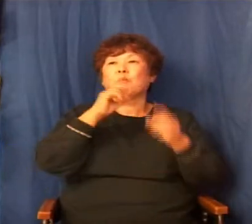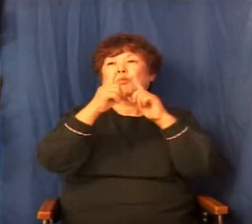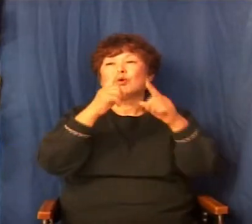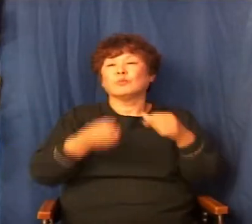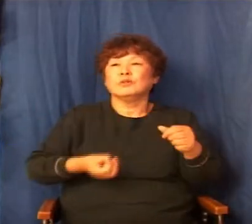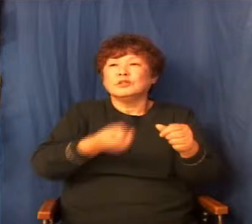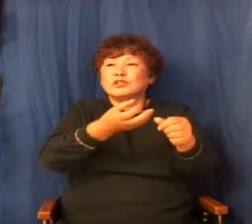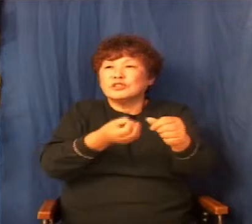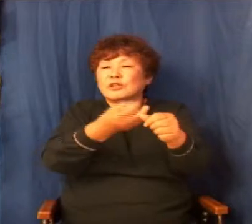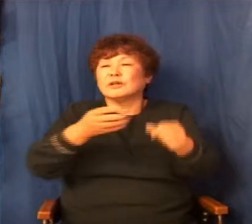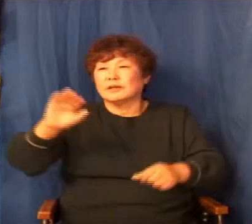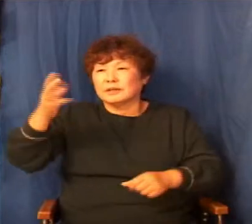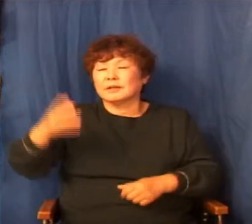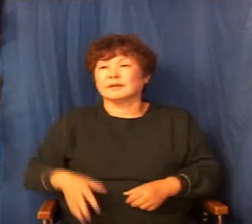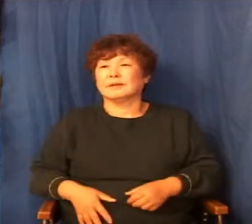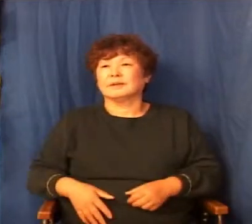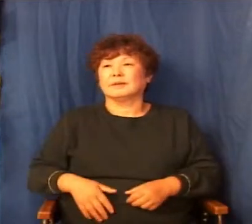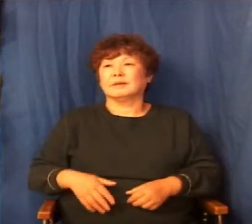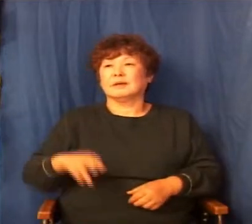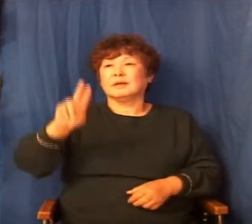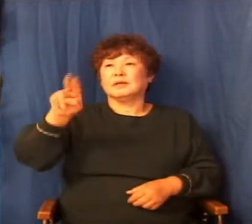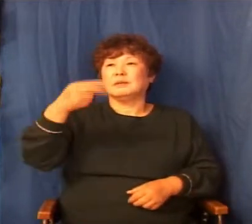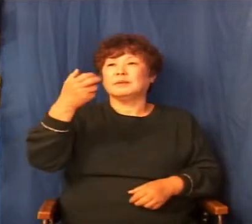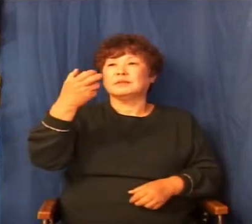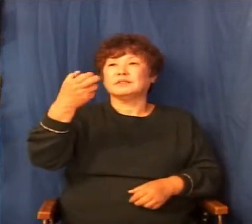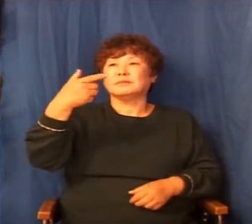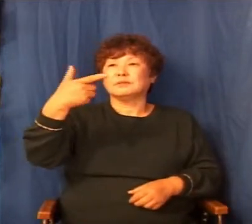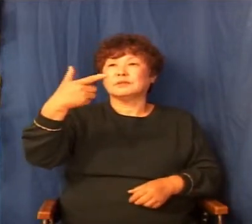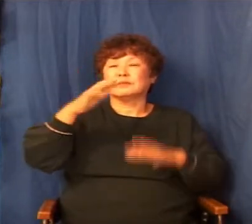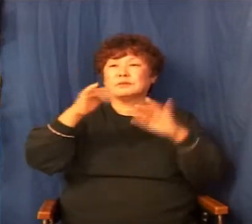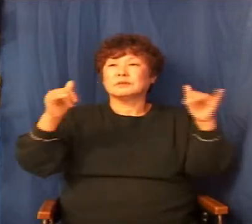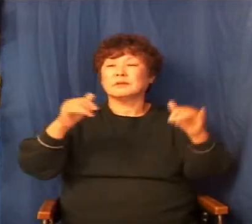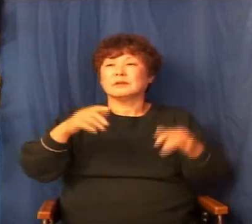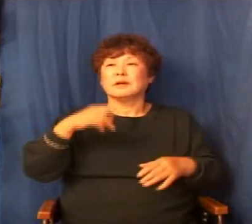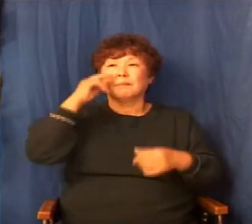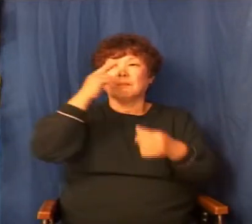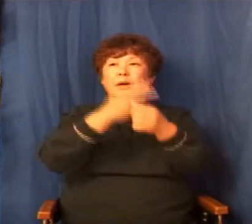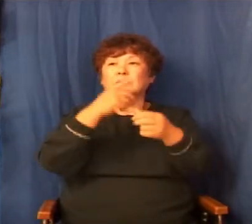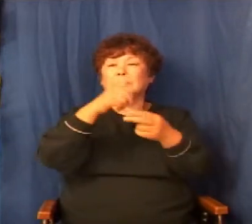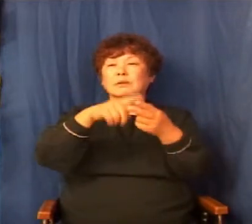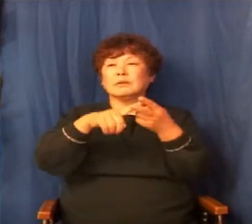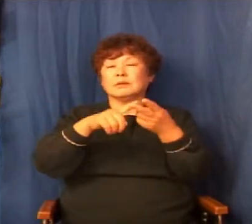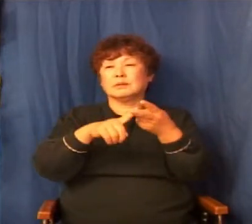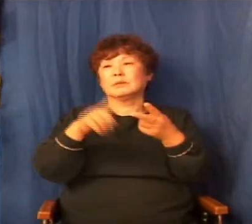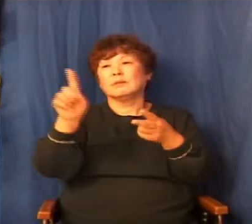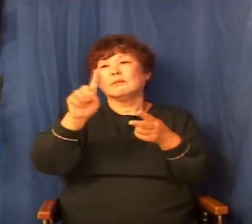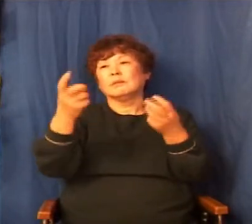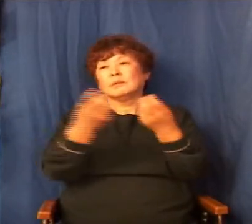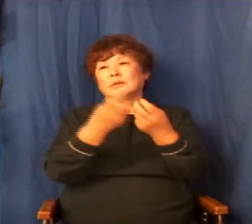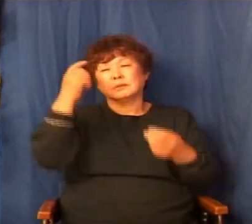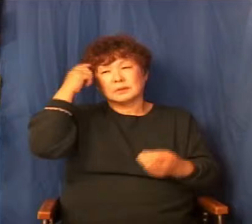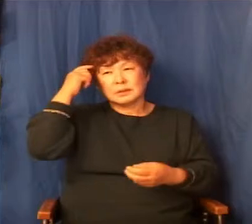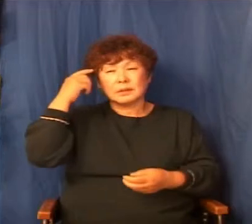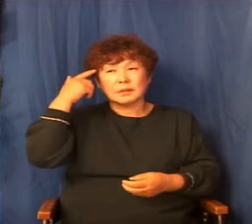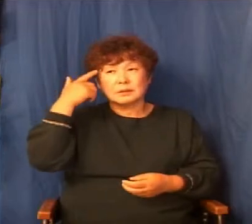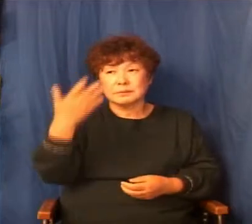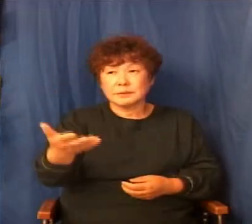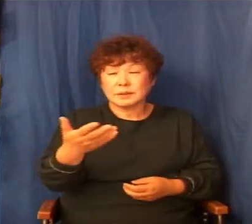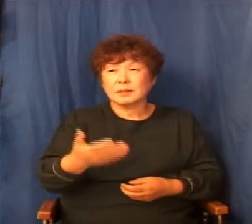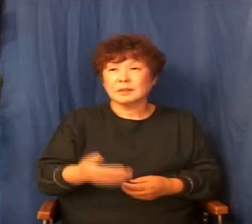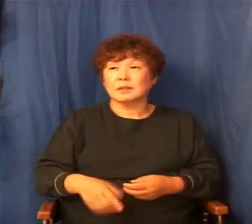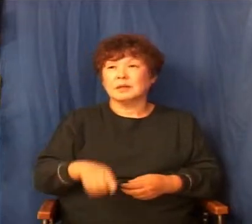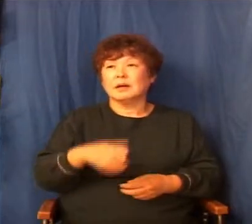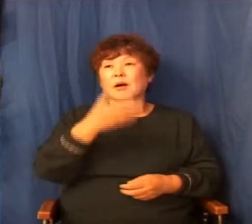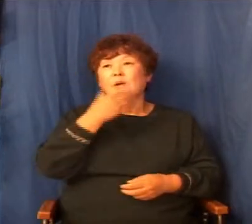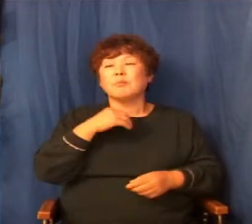대해서 호의적일까요 적대적일까요 당연히 호의적이죠 이 사람들이 다 보금화 됐는지 안 됐는지는 우리가 알